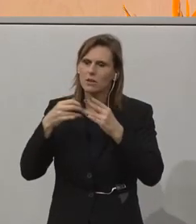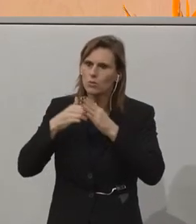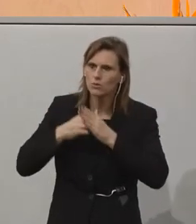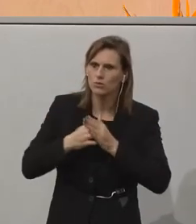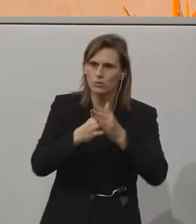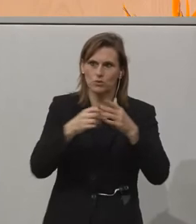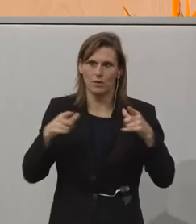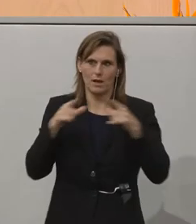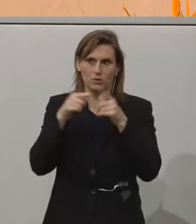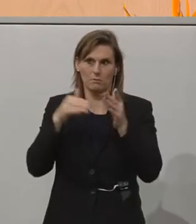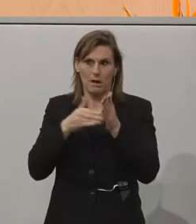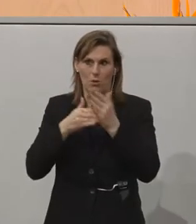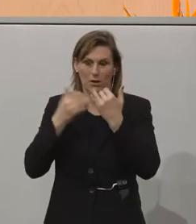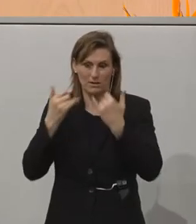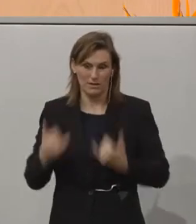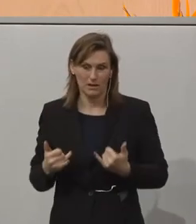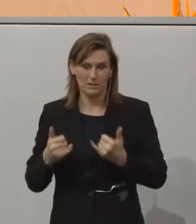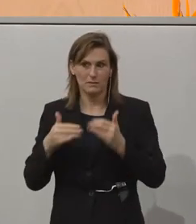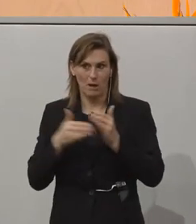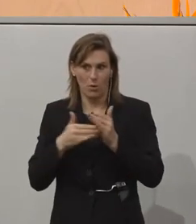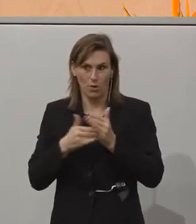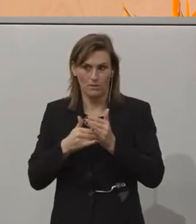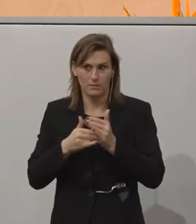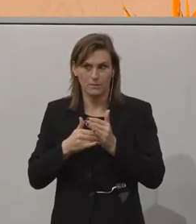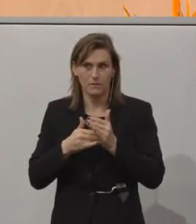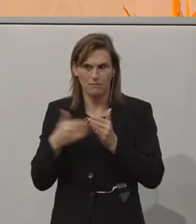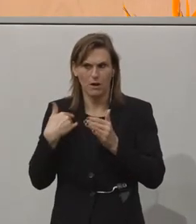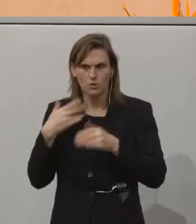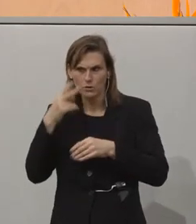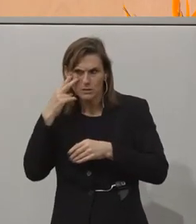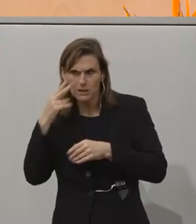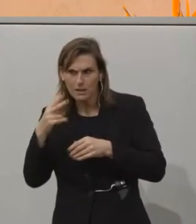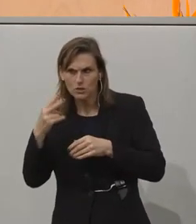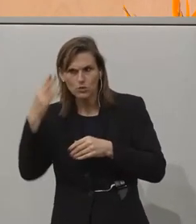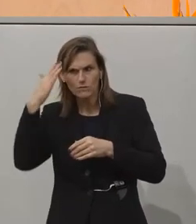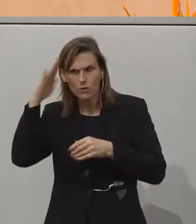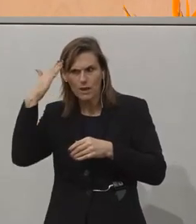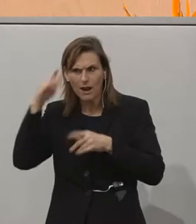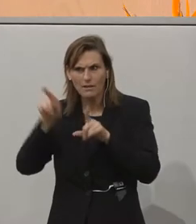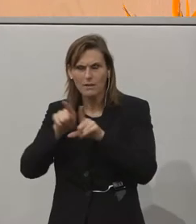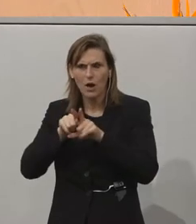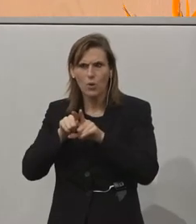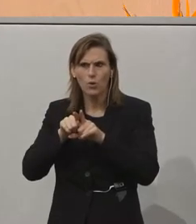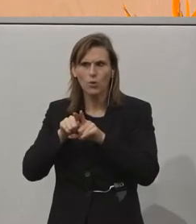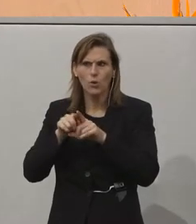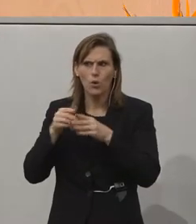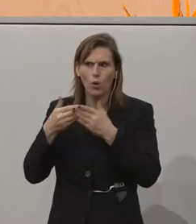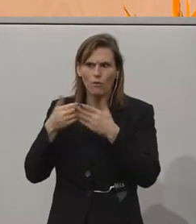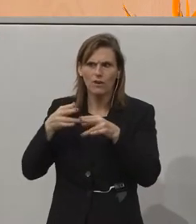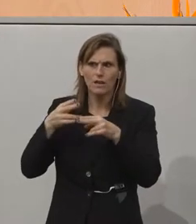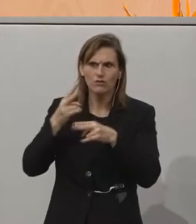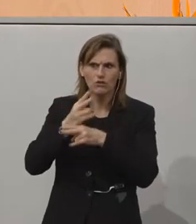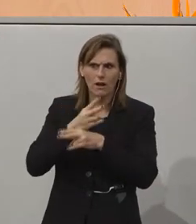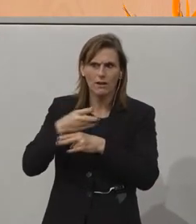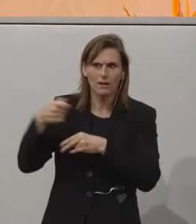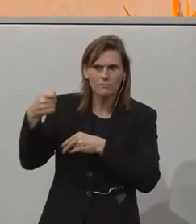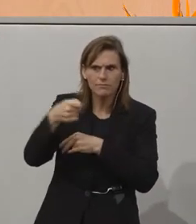ihr jetzt uns zeigen, notwendig wäre. Wir haben es ja auch aus dem Projekt aus Irland schon gehört, dass die Unterstützung durch die öffentliche Hand Hand in Hand